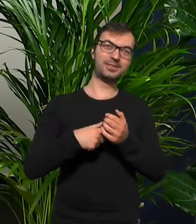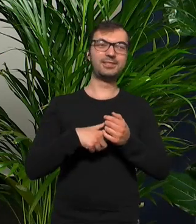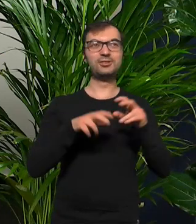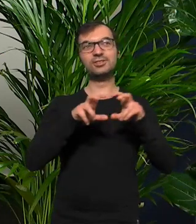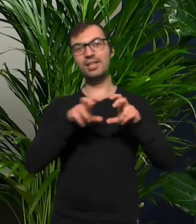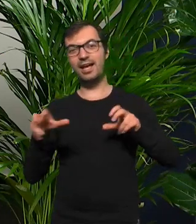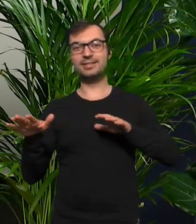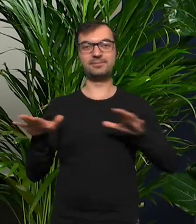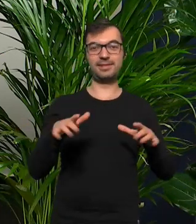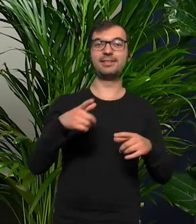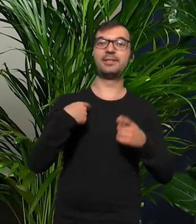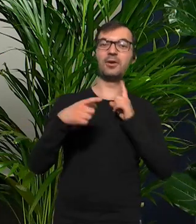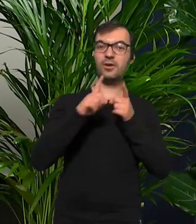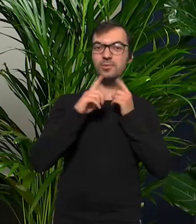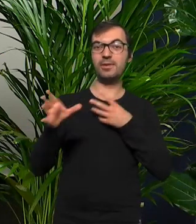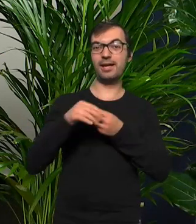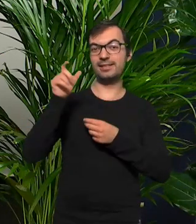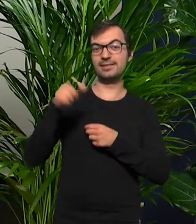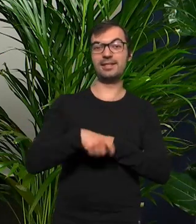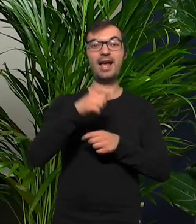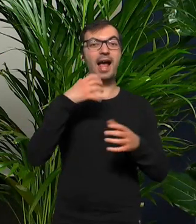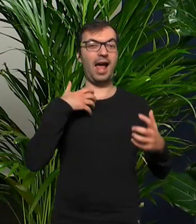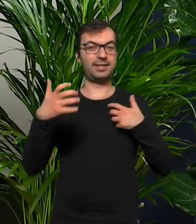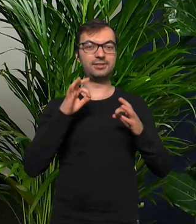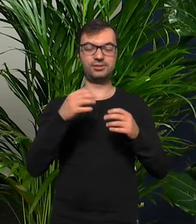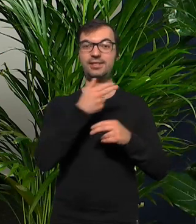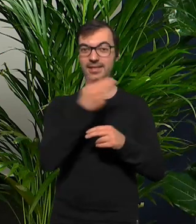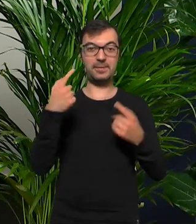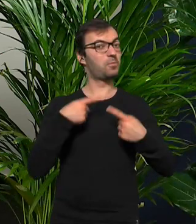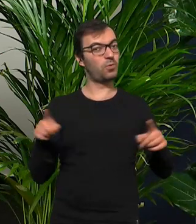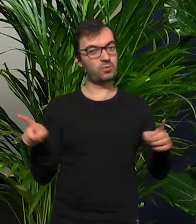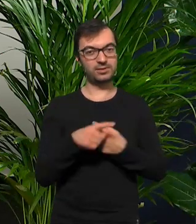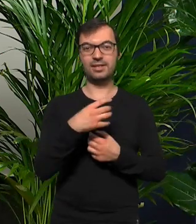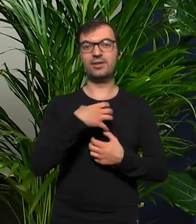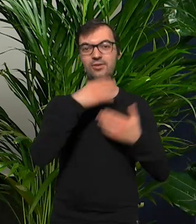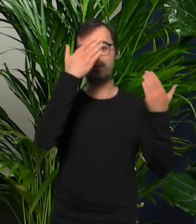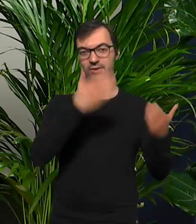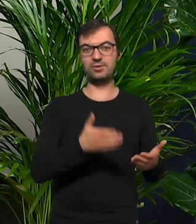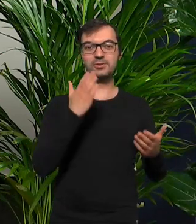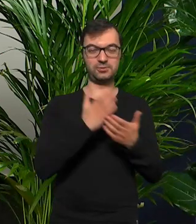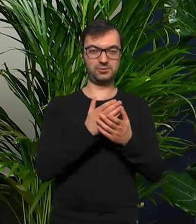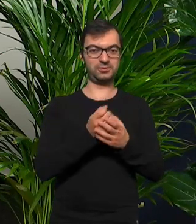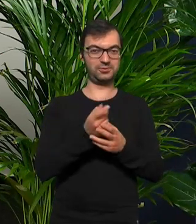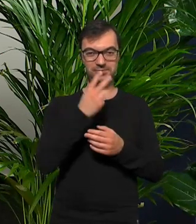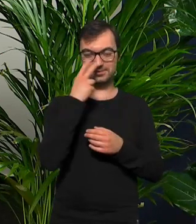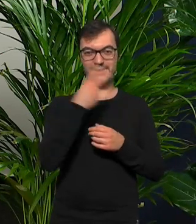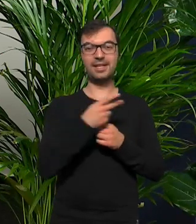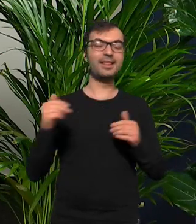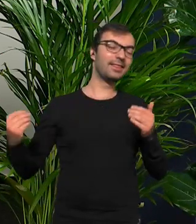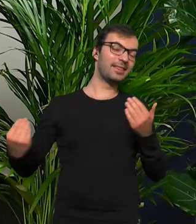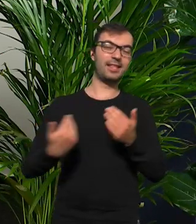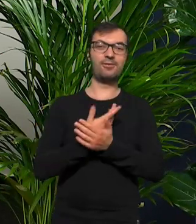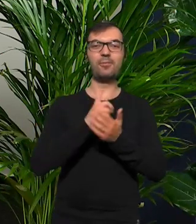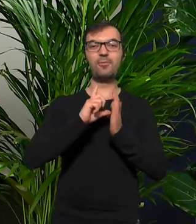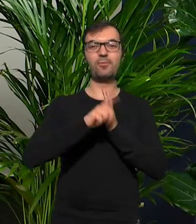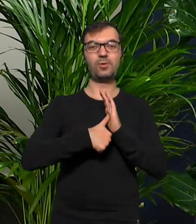którym rozmawiamy z artystami Dzisiaj pora na muzykę i dzisiaj pora na gościa, którego wspaniały profil już się pojawił Najnowsza płyta